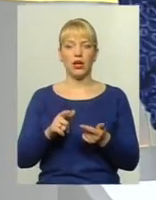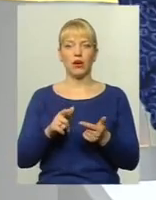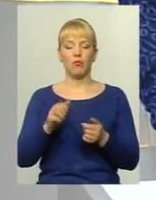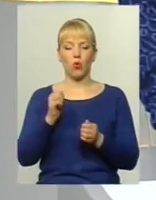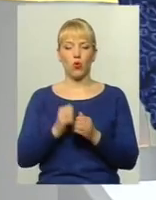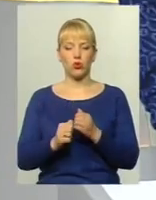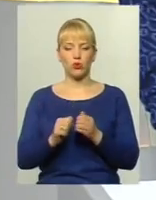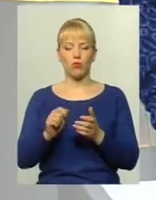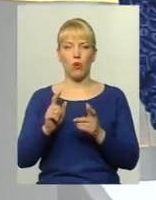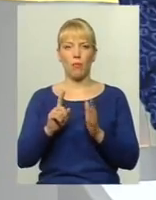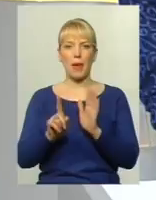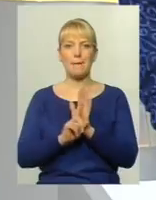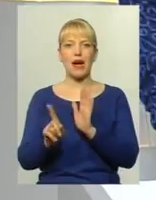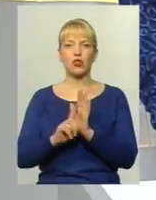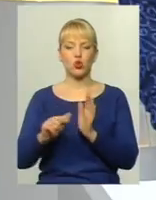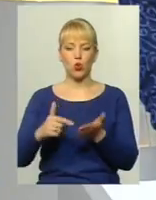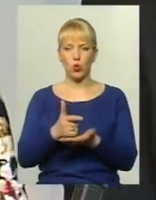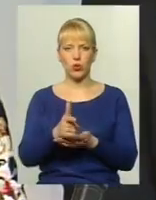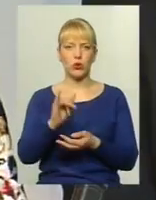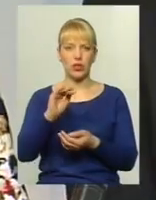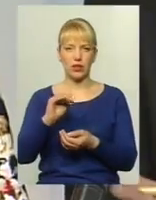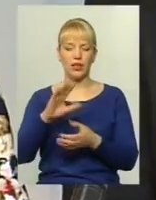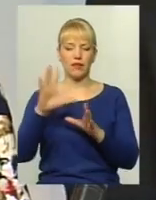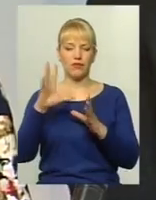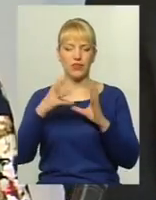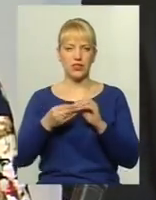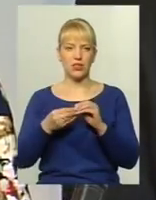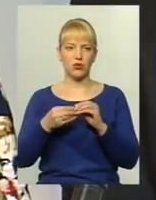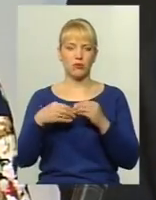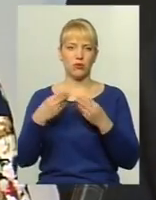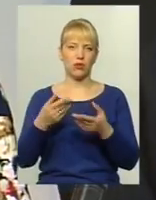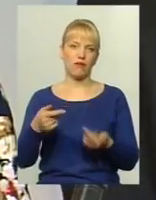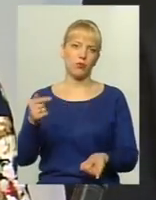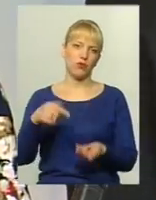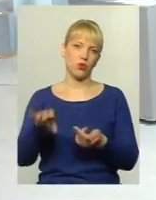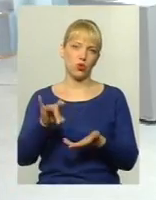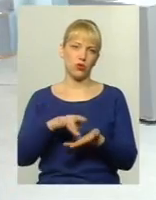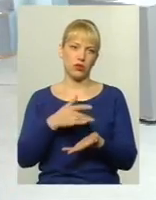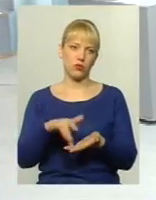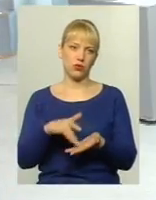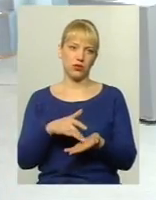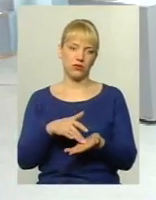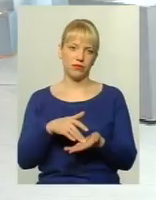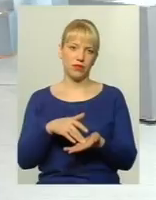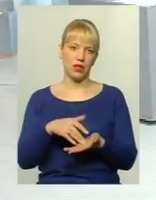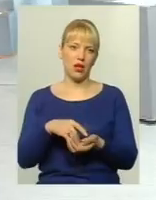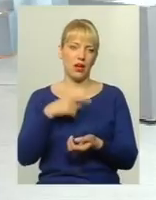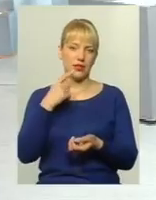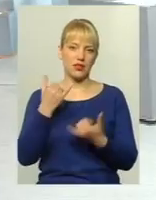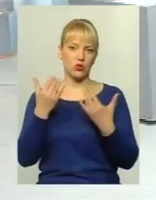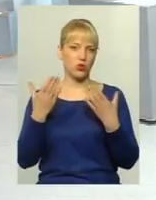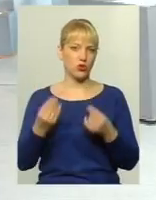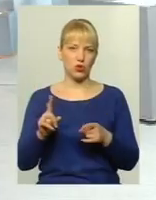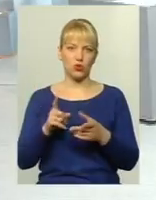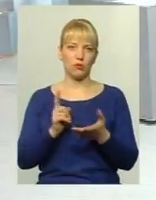маршруту, і всі дані результати були надані відповідно до розрахунків на тарифи. Тобто казати на сьогоднішній день, що